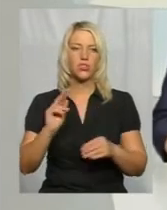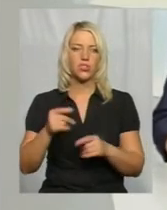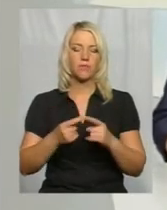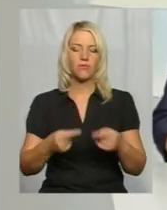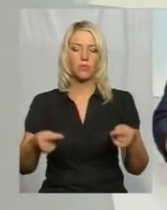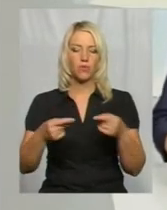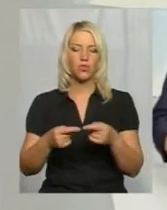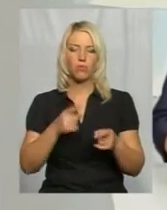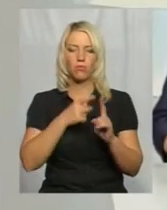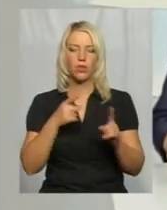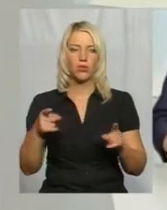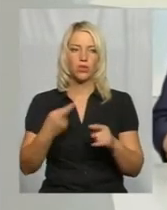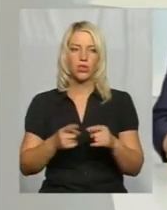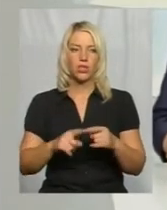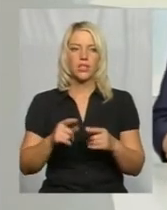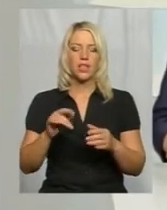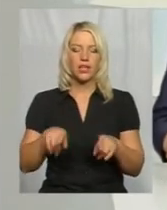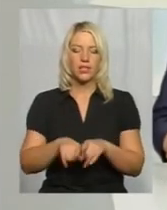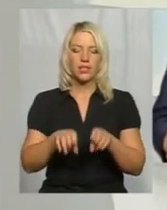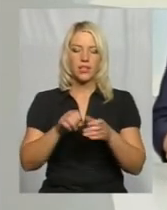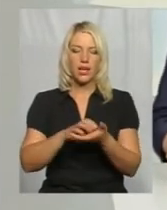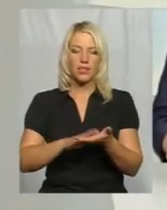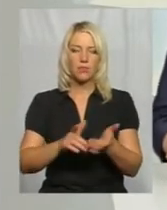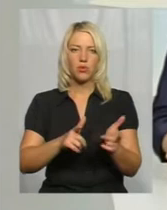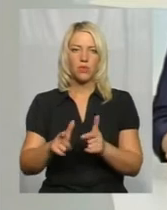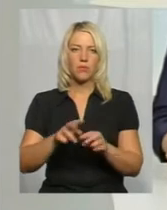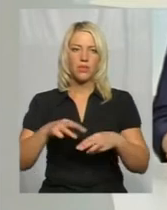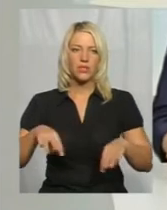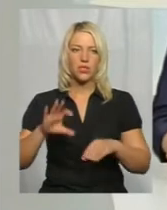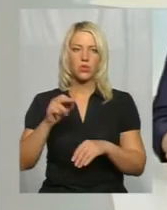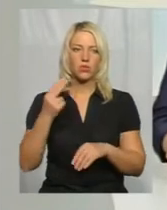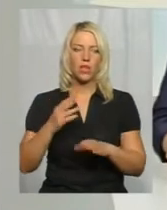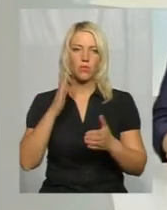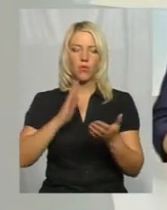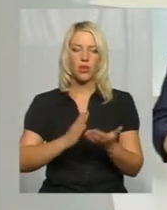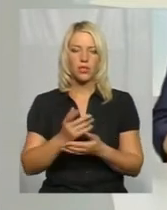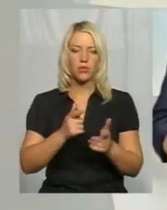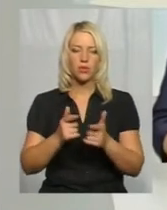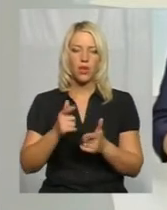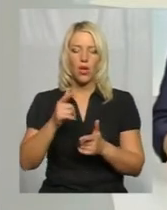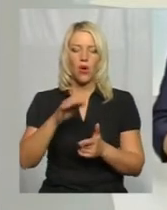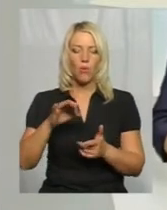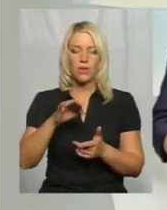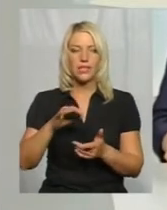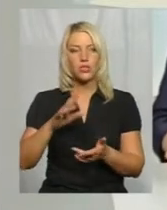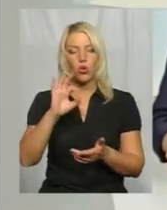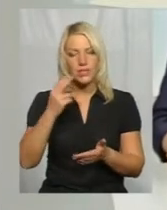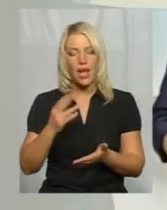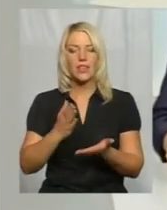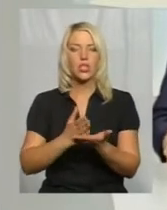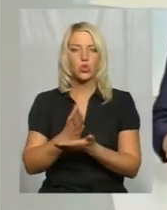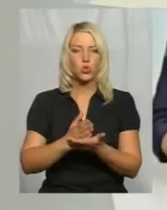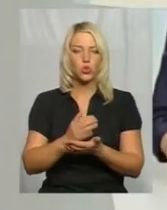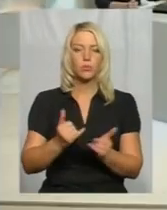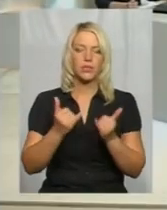періоді торік. Такі дані підготували для Мінсоцполітики в обласному центрі соціальних служб для сім'ї, молоді і